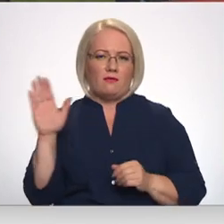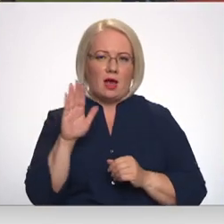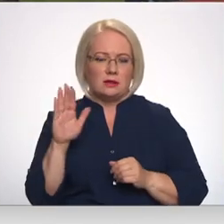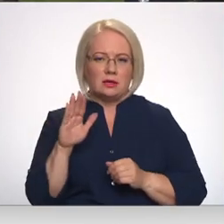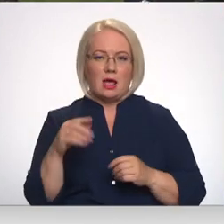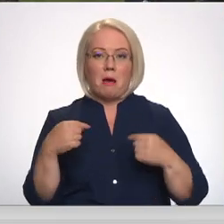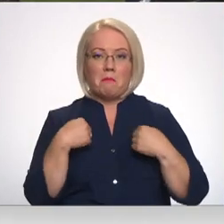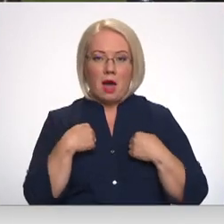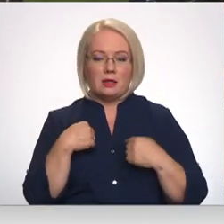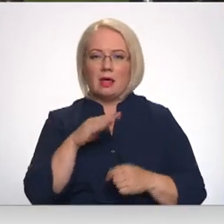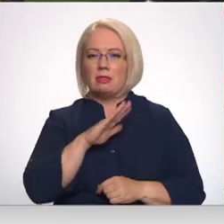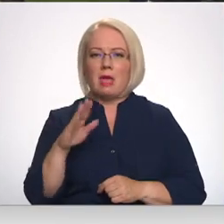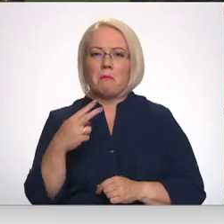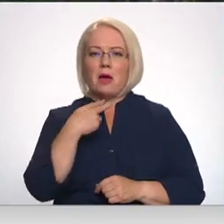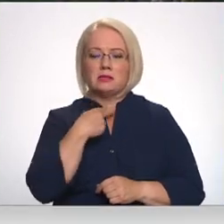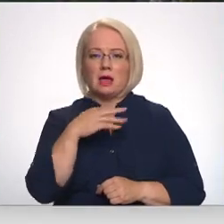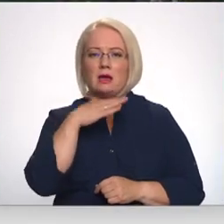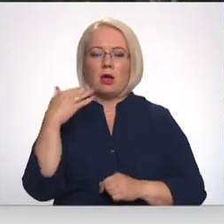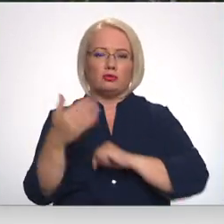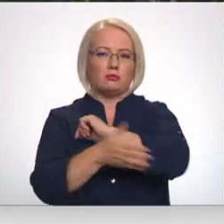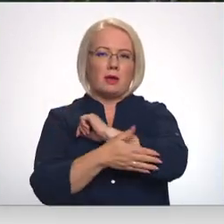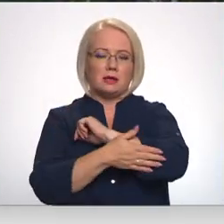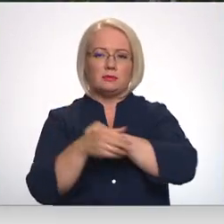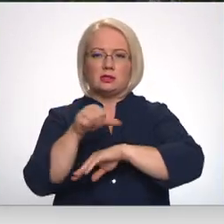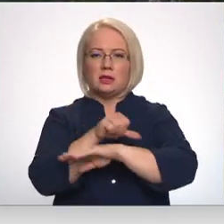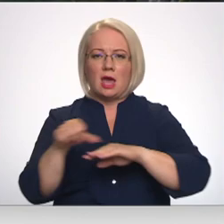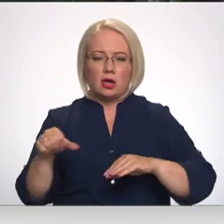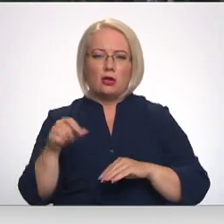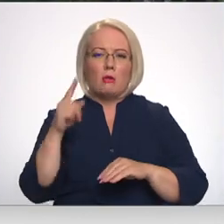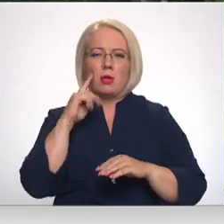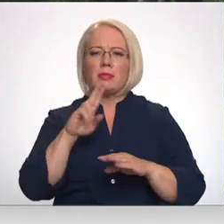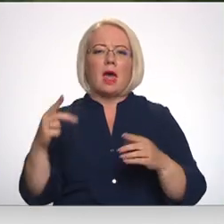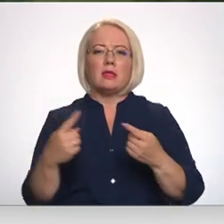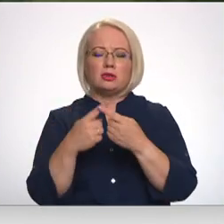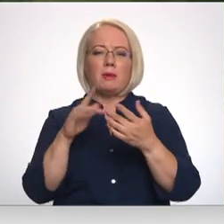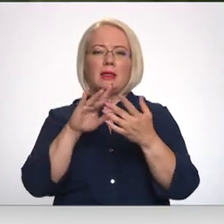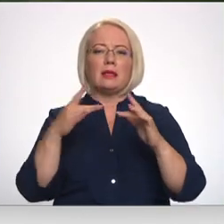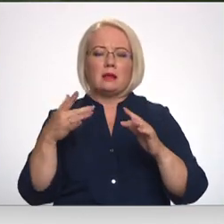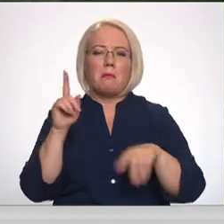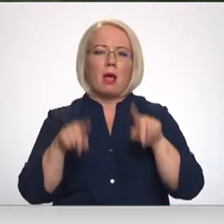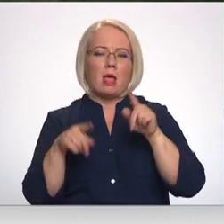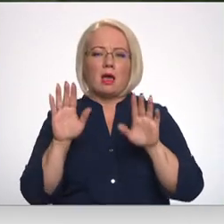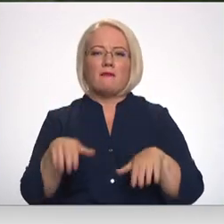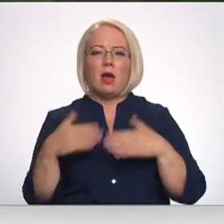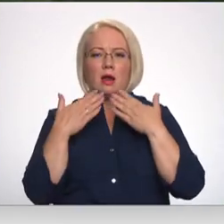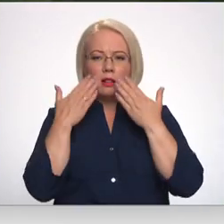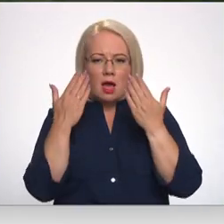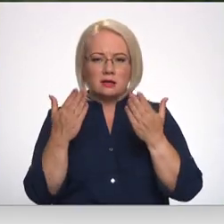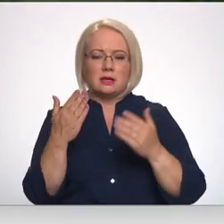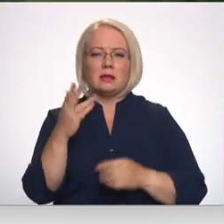baigi nepārsteidz. Daudz ir uz nabadzības sliekšanu, protams, neattaisnojot, bet internetā jau var ik pa laikam lasīt to, kad